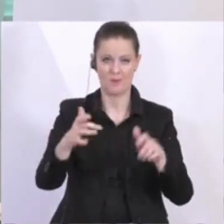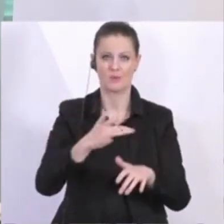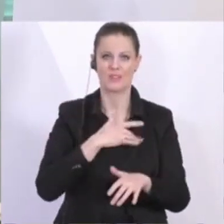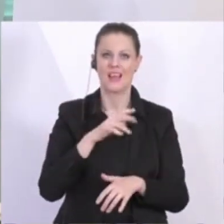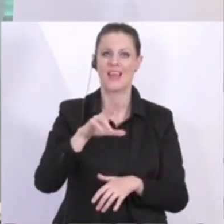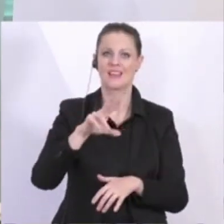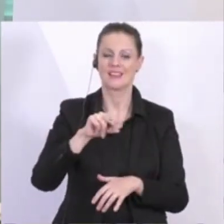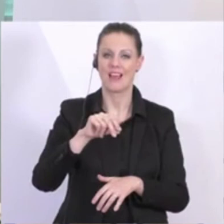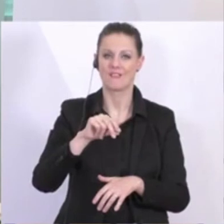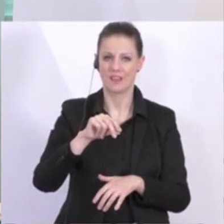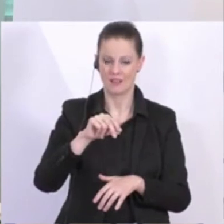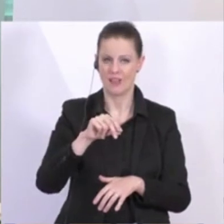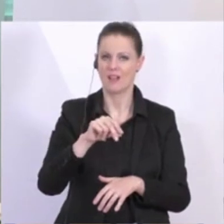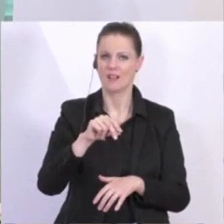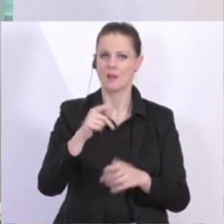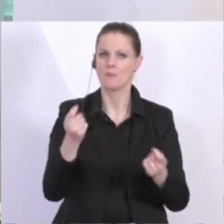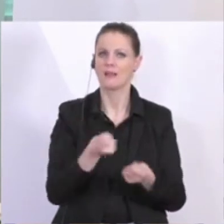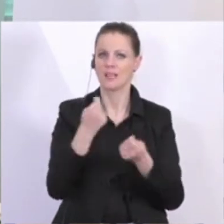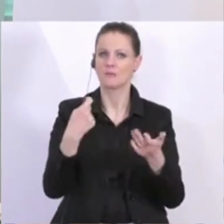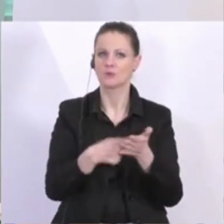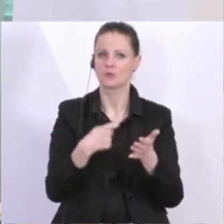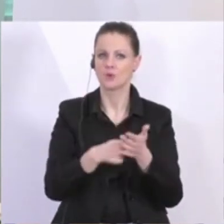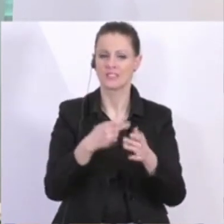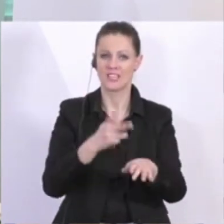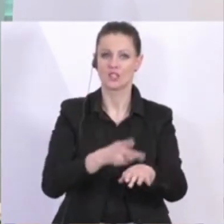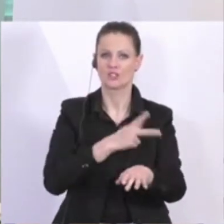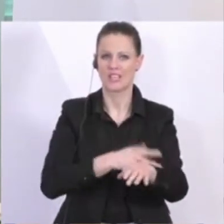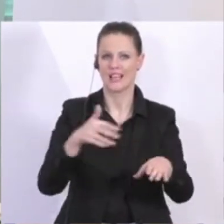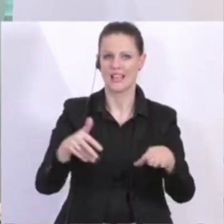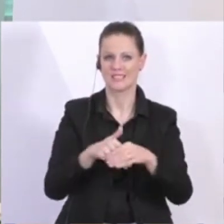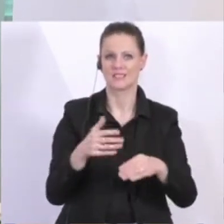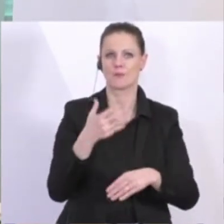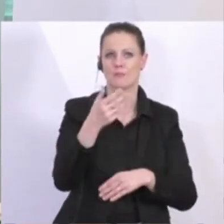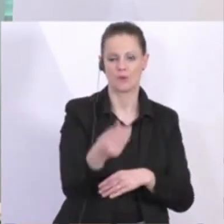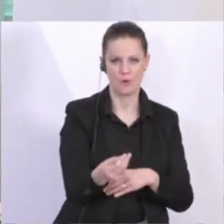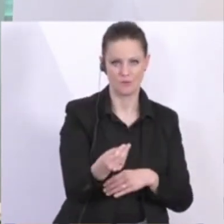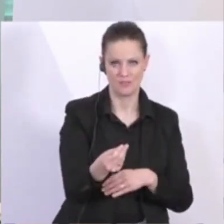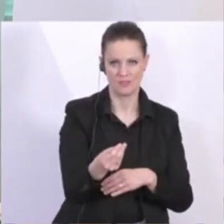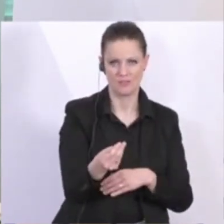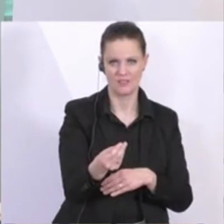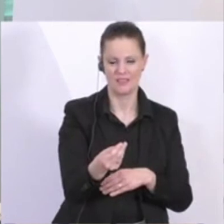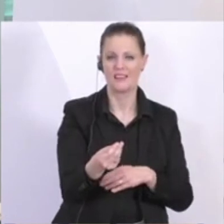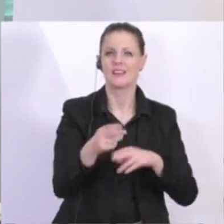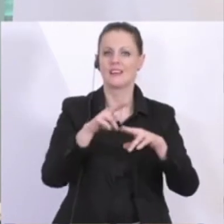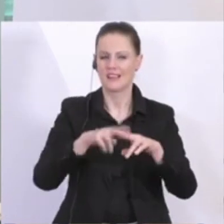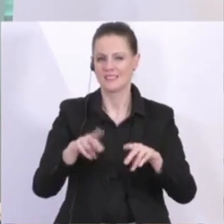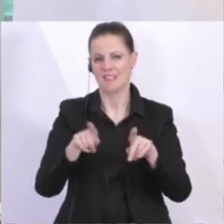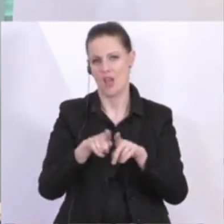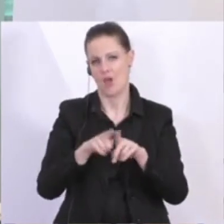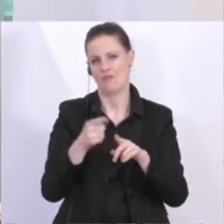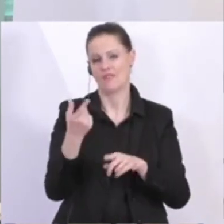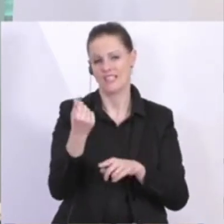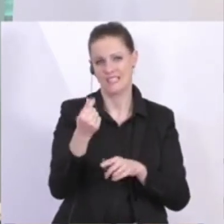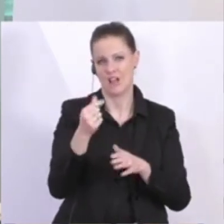Viertel ihrer Betriebskosten vom Staat ersetzt, wenn man so möchte, und darüber hinaus ausreichend Liquidität durch